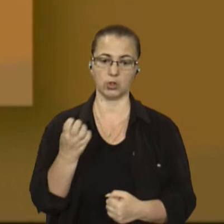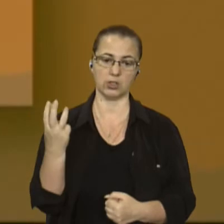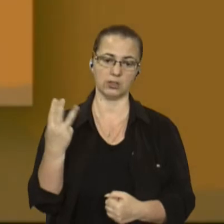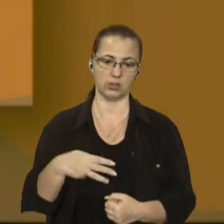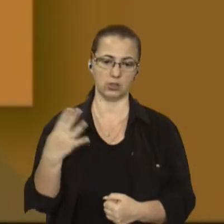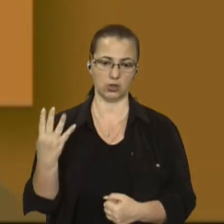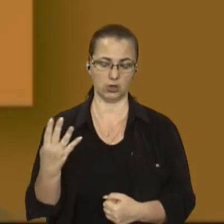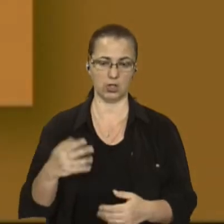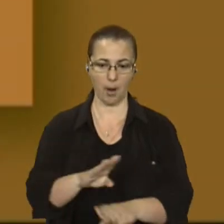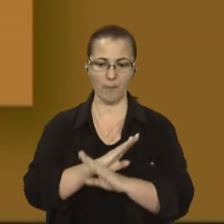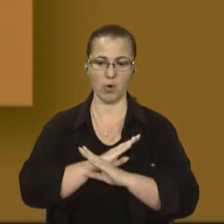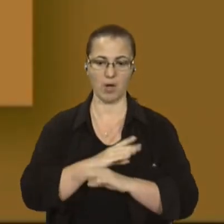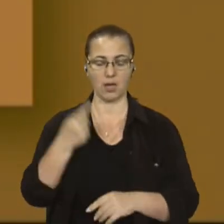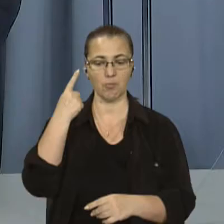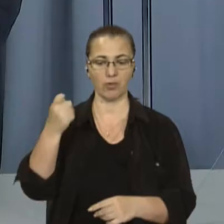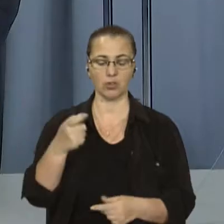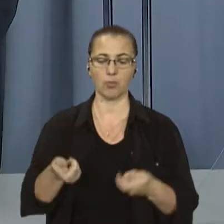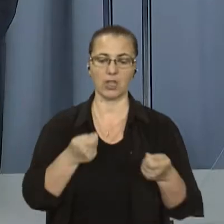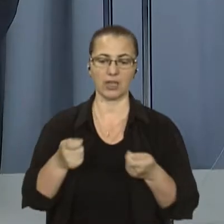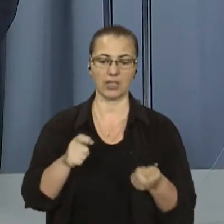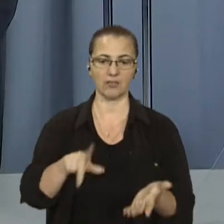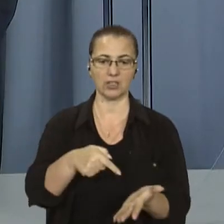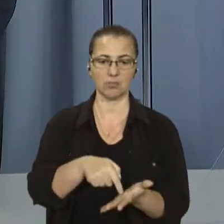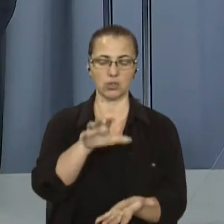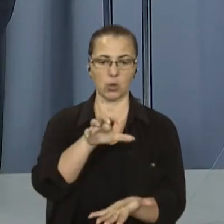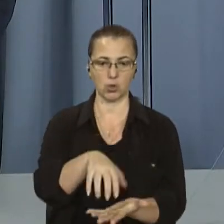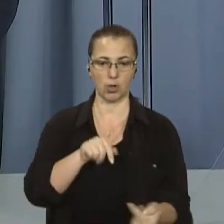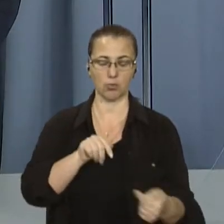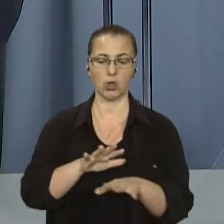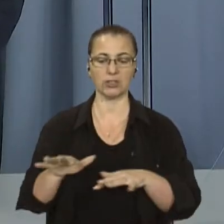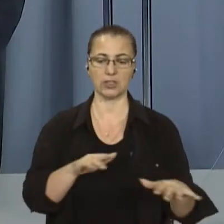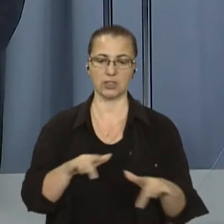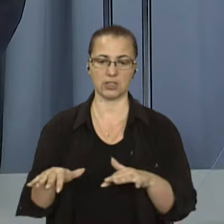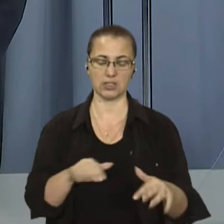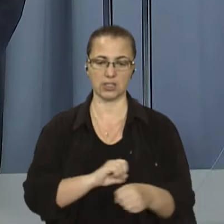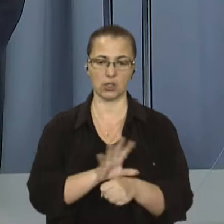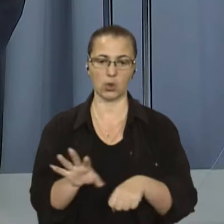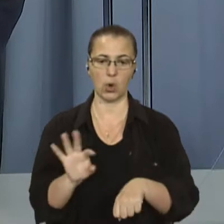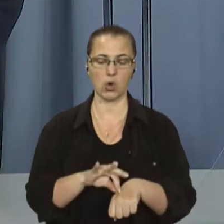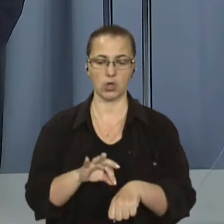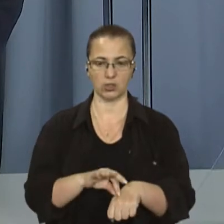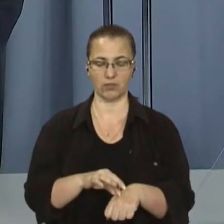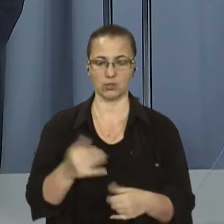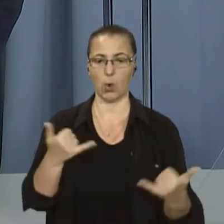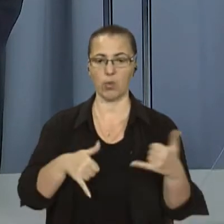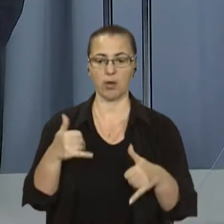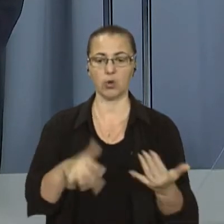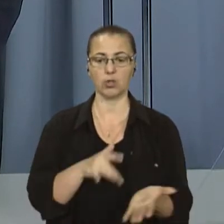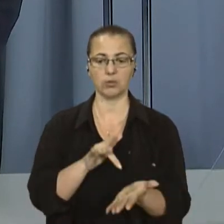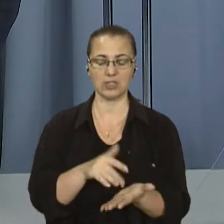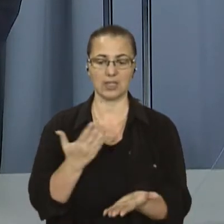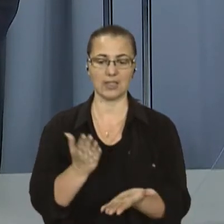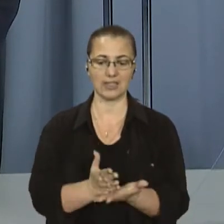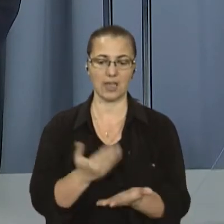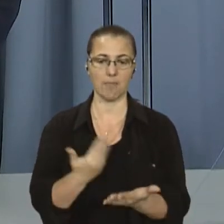померли. Про це повідомила керівниця міського штабу з протидією коронавірусу Галина Слічна. У лабораторному центрі є майже